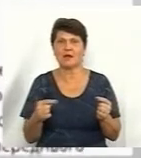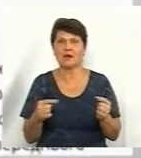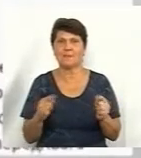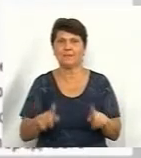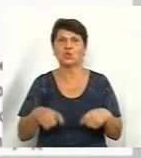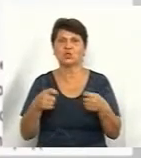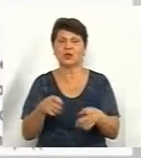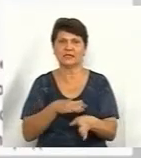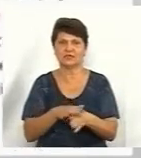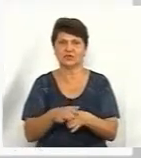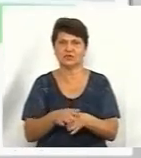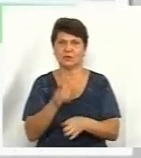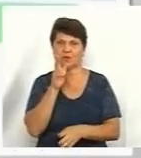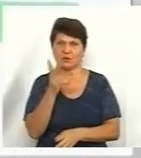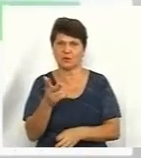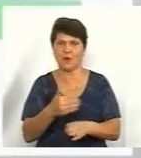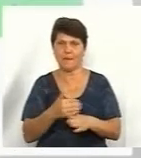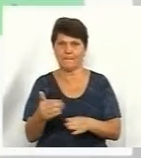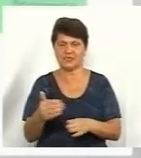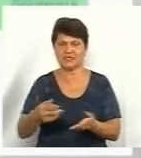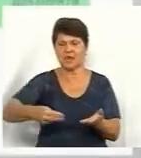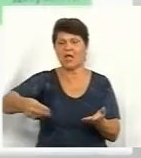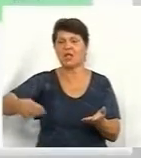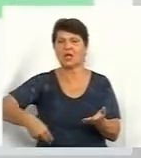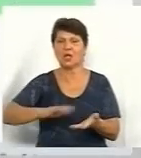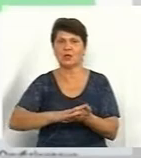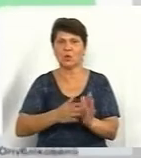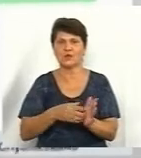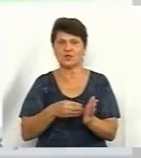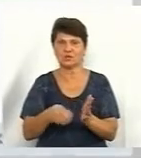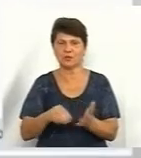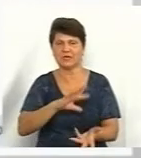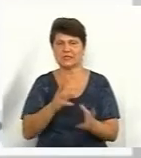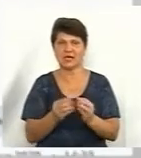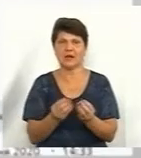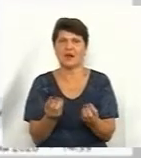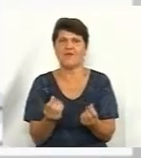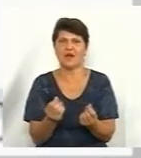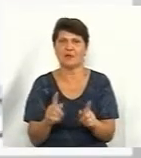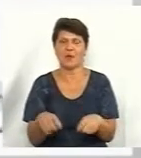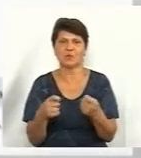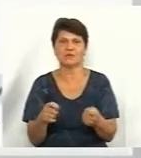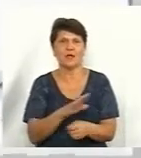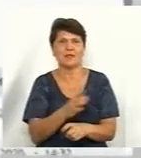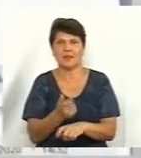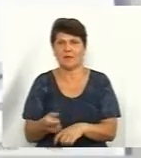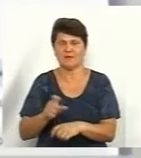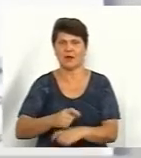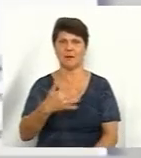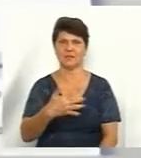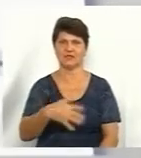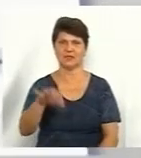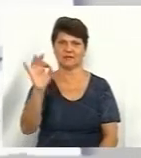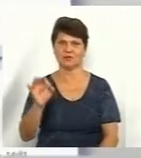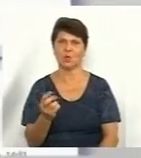що здійснюється протягом трьох років після укладання договору про закупівлю. Загальна вартість такого постачання не перевищує 50% ціни